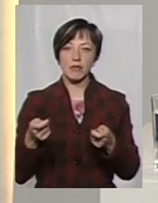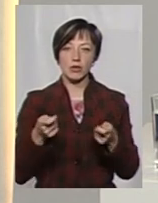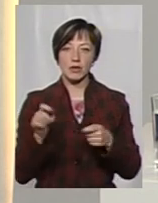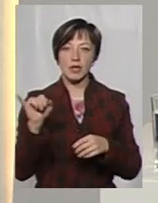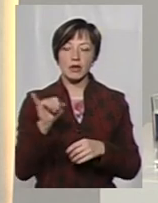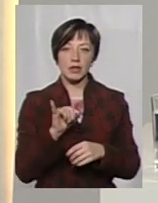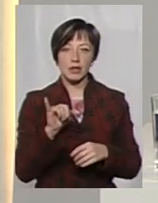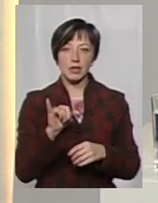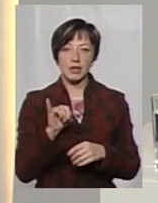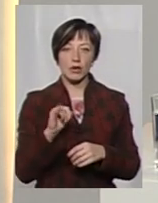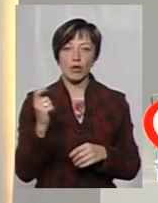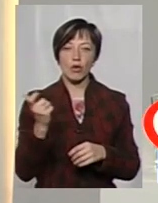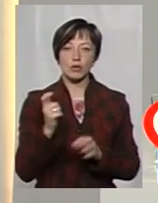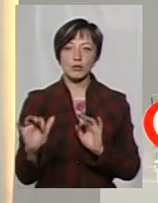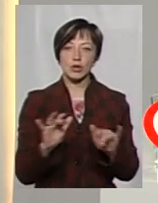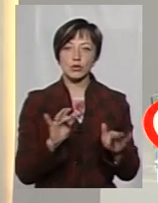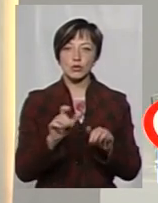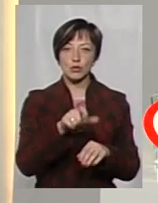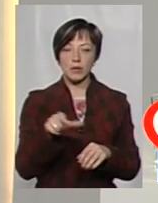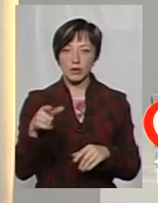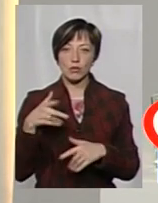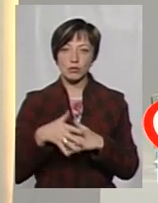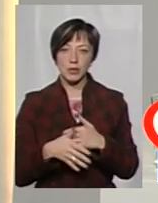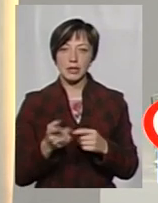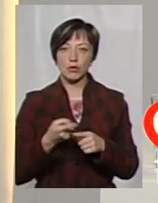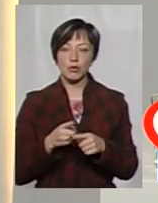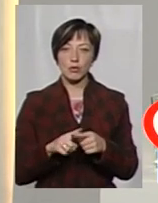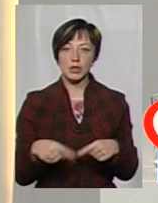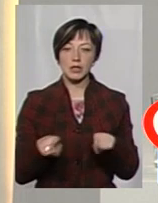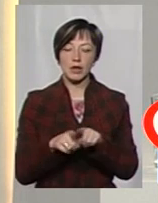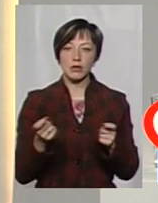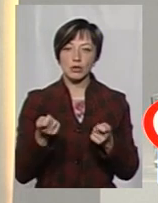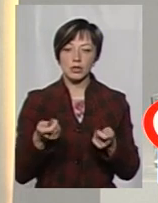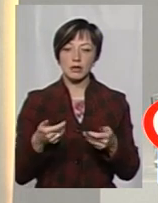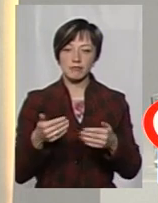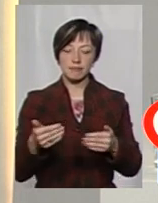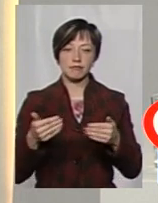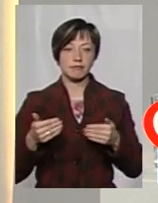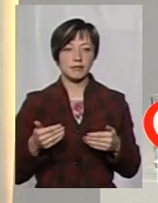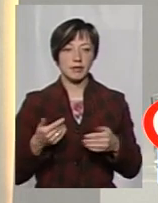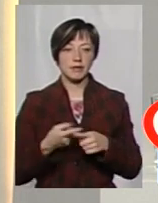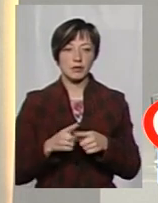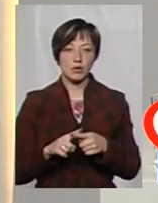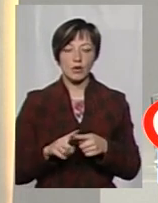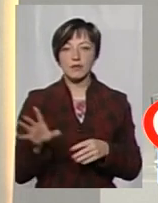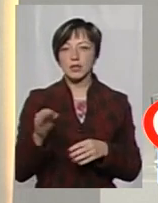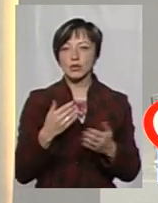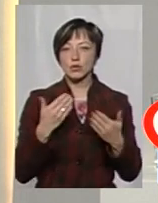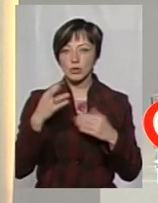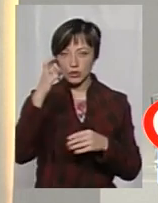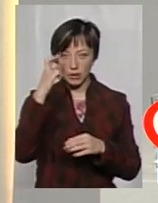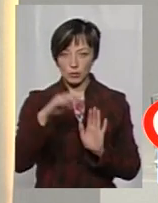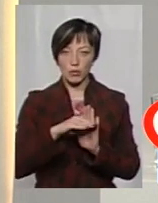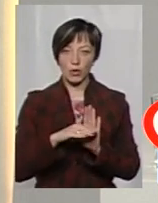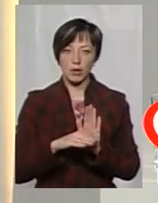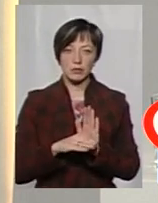господарюючих суб'єктів. Розумієте, тому так трошки нас відсунули від цього. Все, що стосується державних